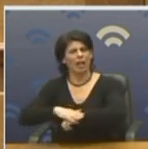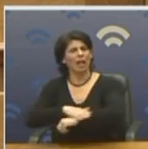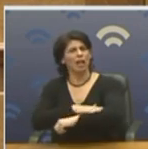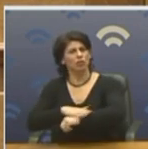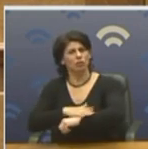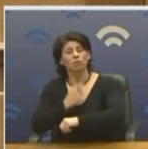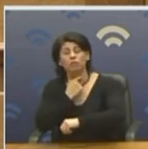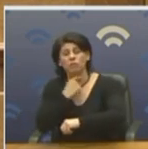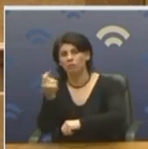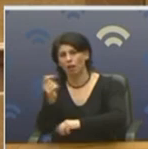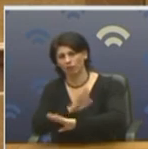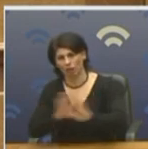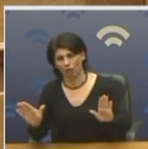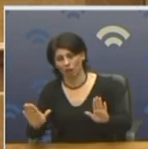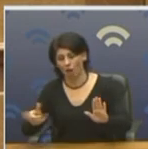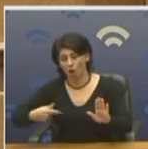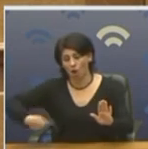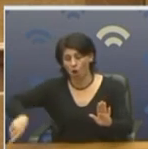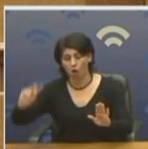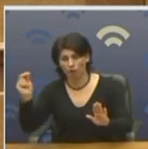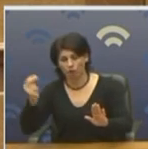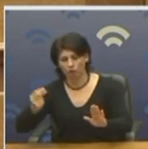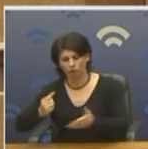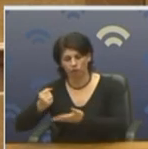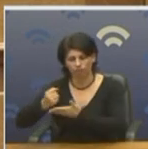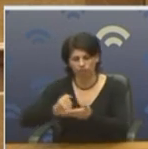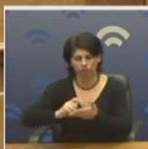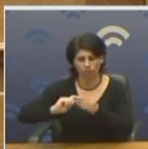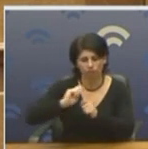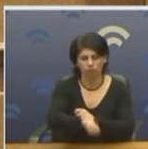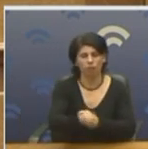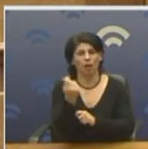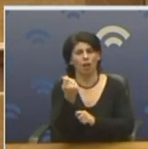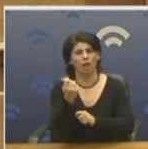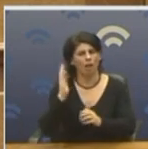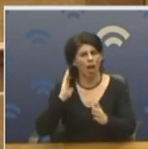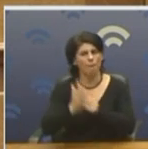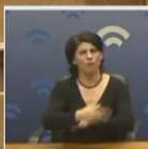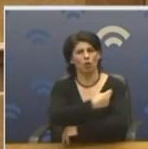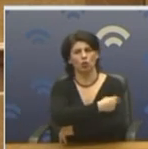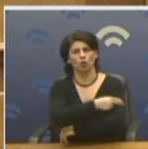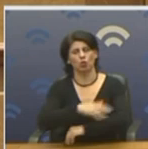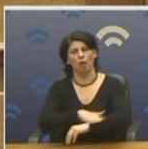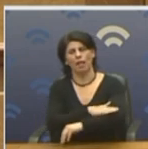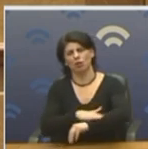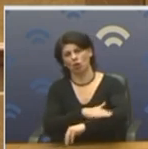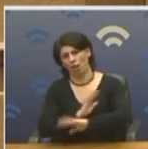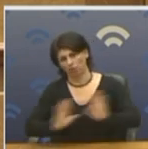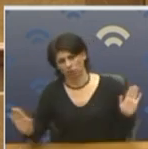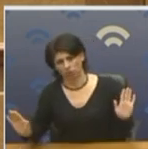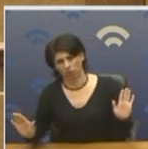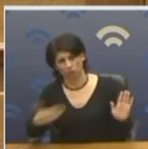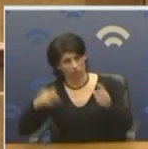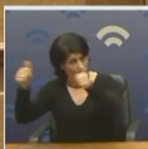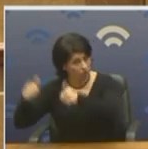χρειάζεται χρήματα. Όλοι οι βουλευτές κατέθεσαν και οι δέκατα λεφτά κατευθέσεις στο Νοσοκομείο Καστοριάς. Το κάναμε χθες. Δεν τον